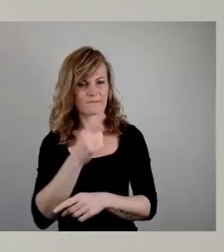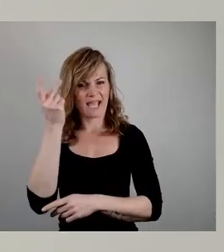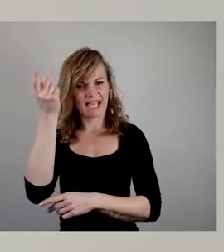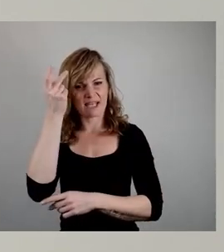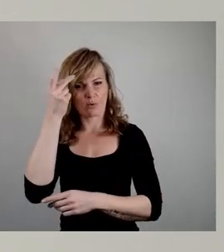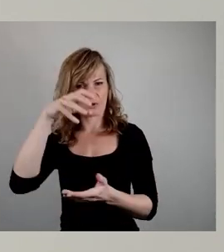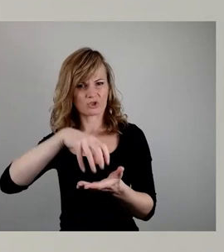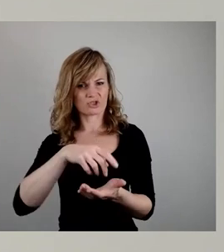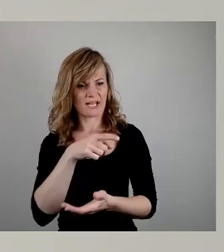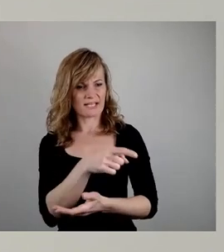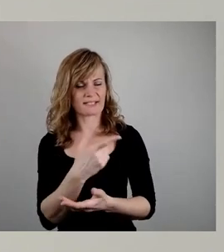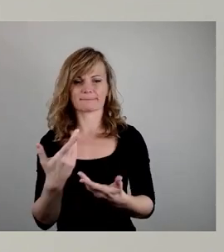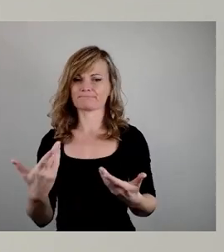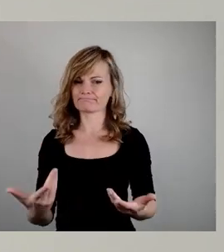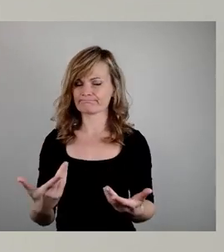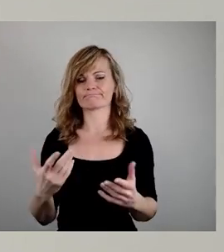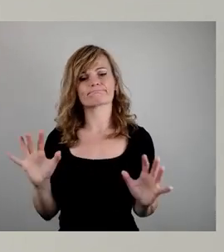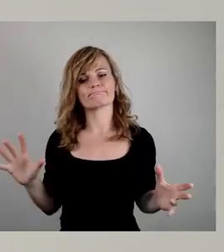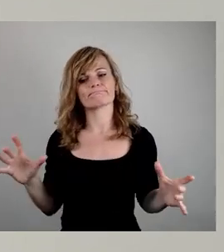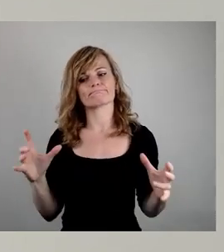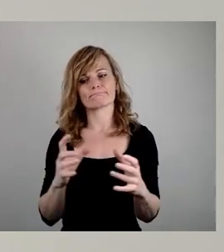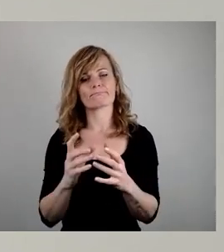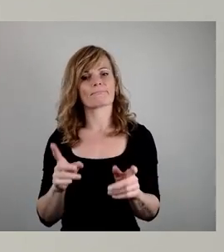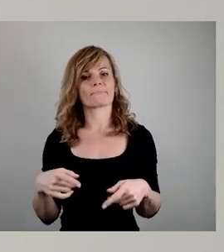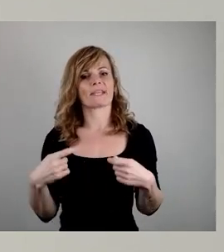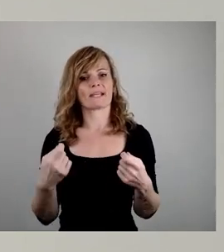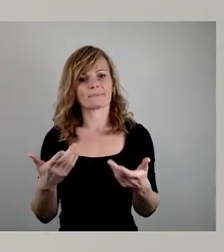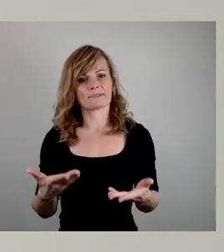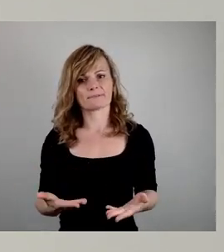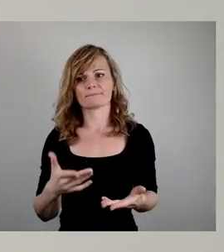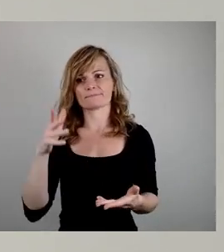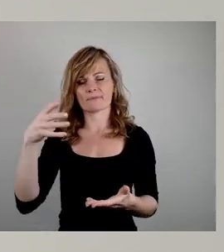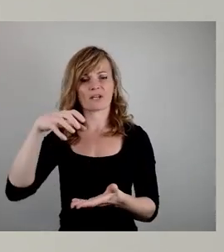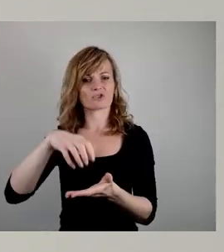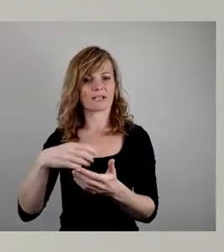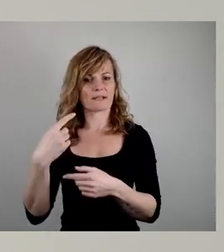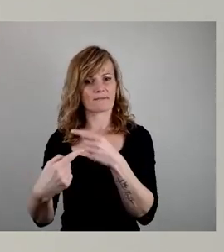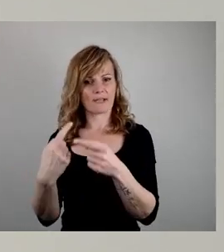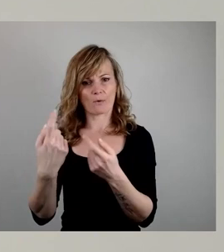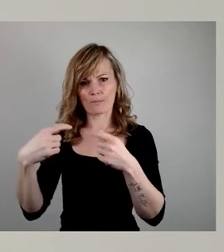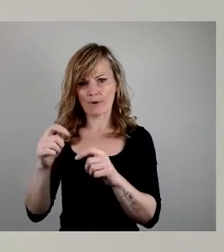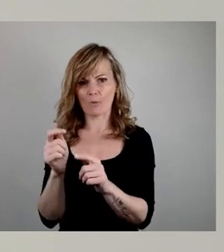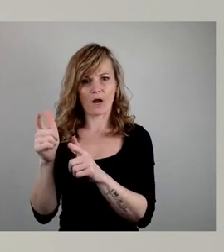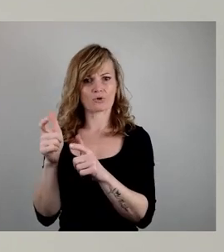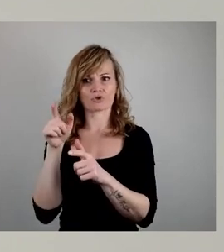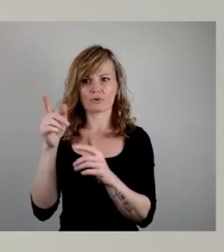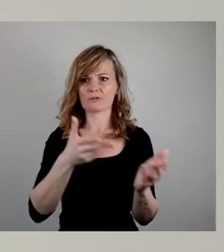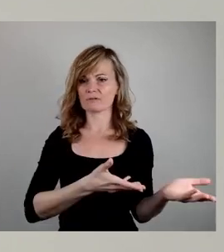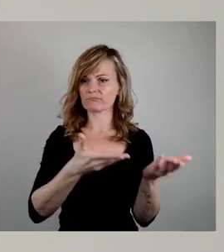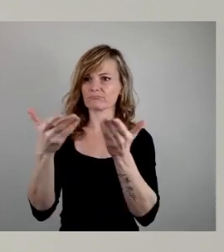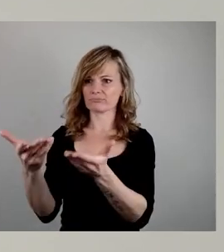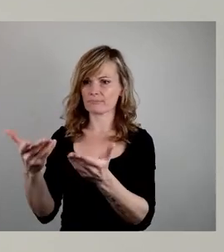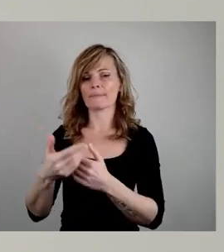Die Ergebnisse wurden dann auch dem Ausschuss für Stadtentwicklung und Bau im Rahmen der Altmarkt-Umbauvorlage